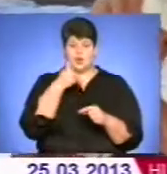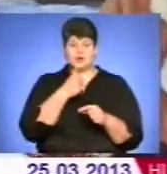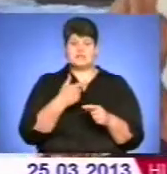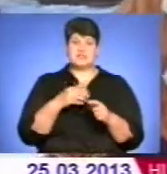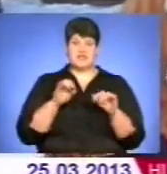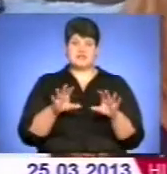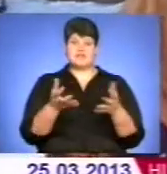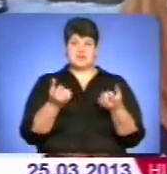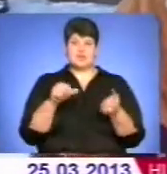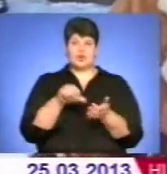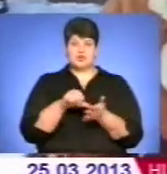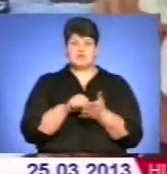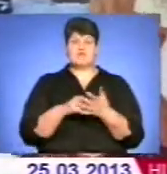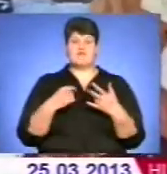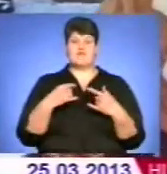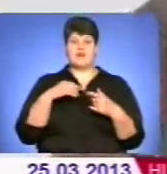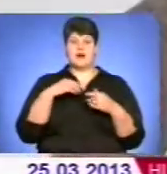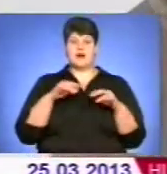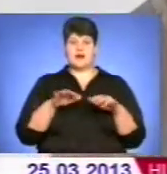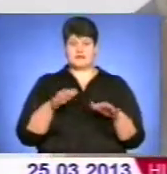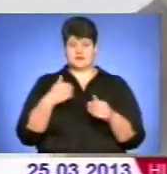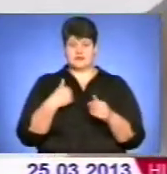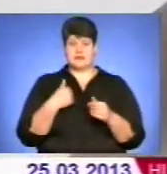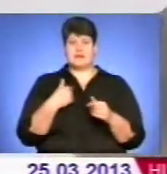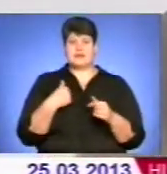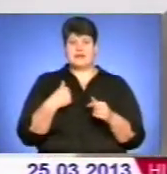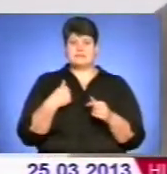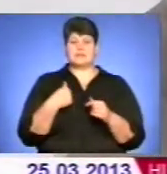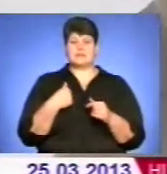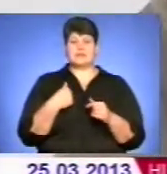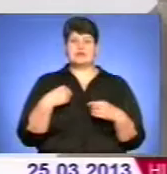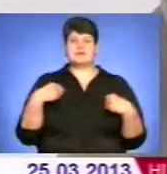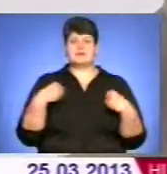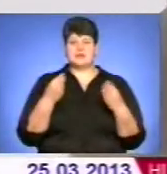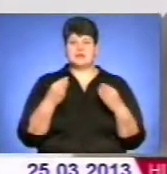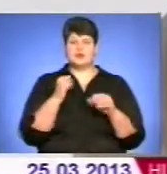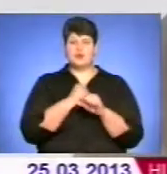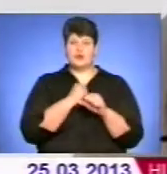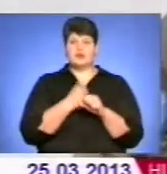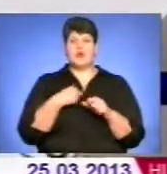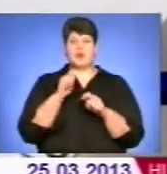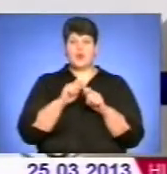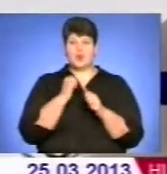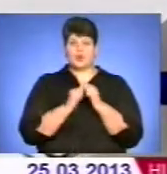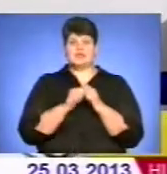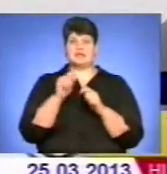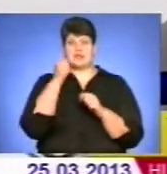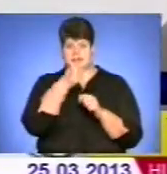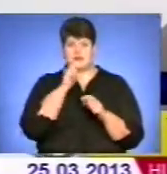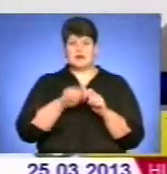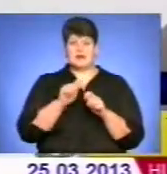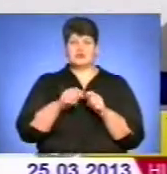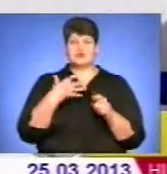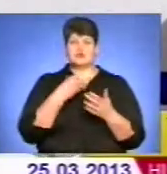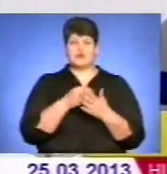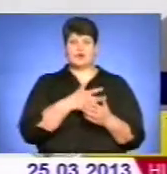в акції, треба знати, що там роблять, чи в середині. У мене не з роботи, а я кожен рік провіряю льогкі свої. Бо